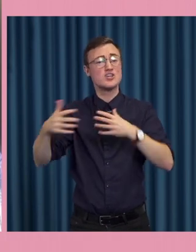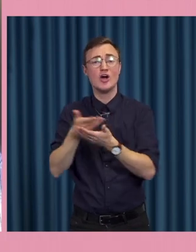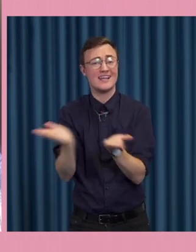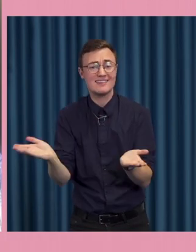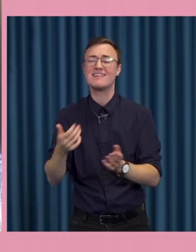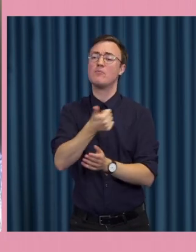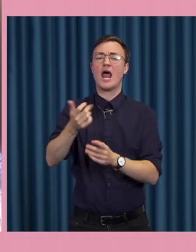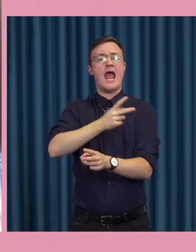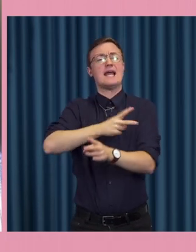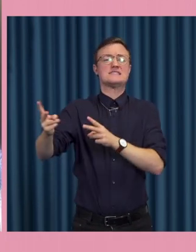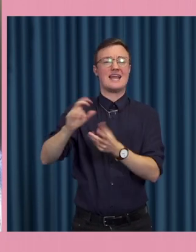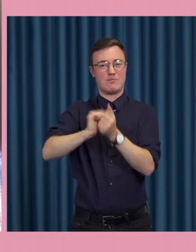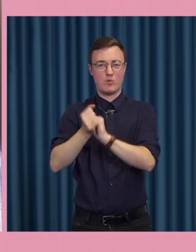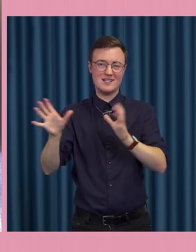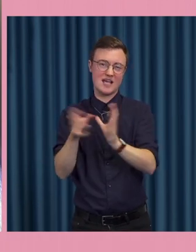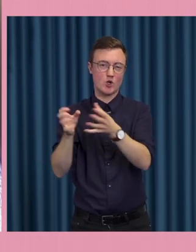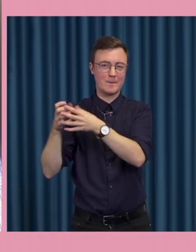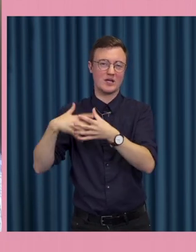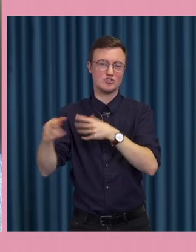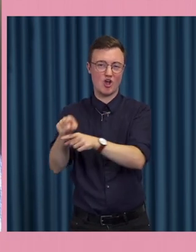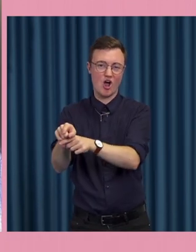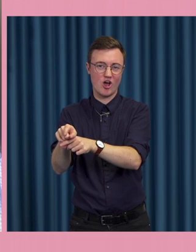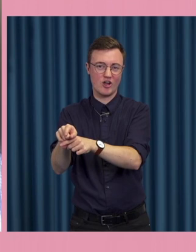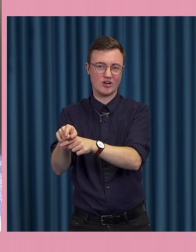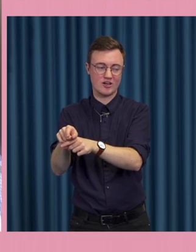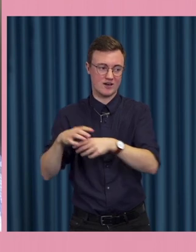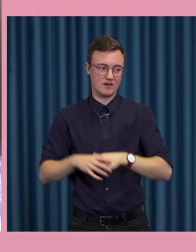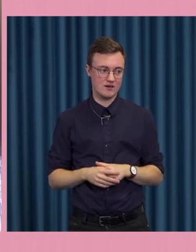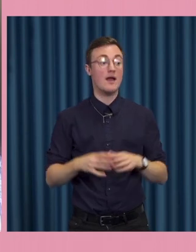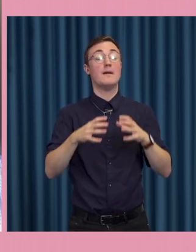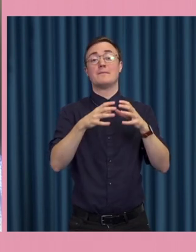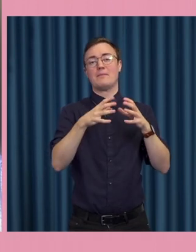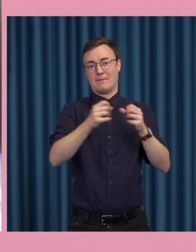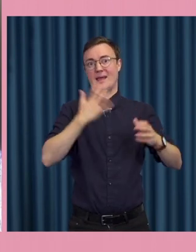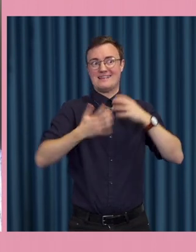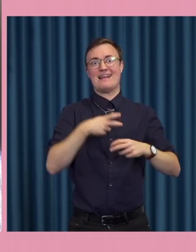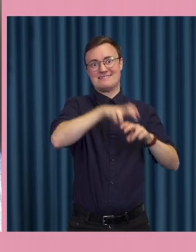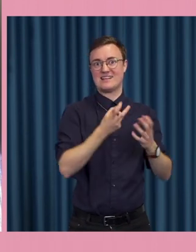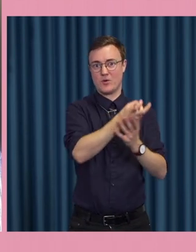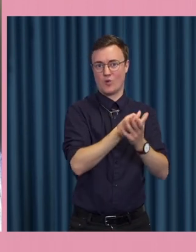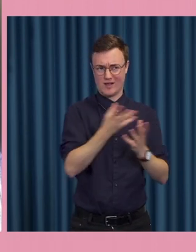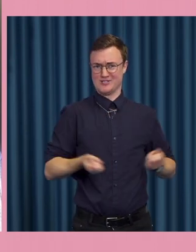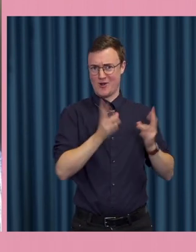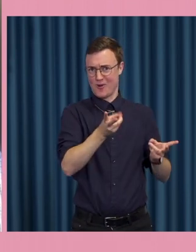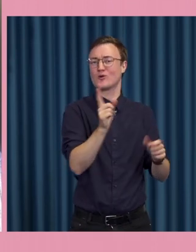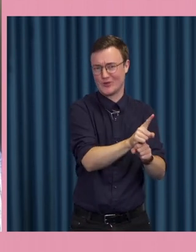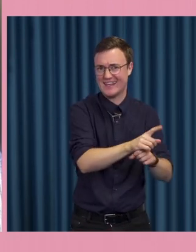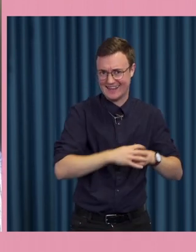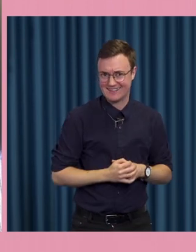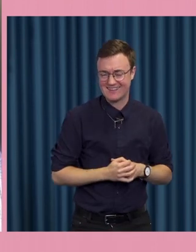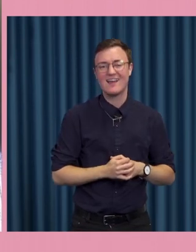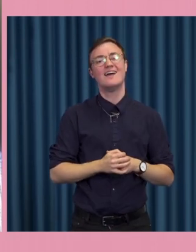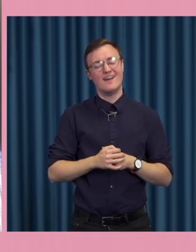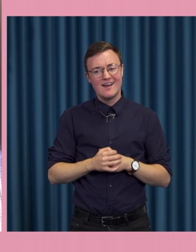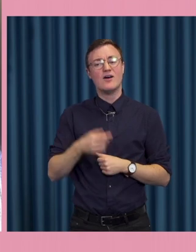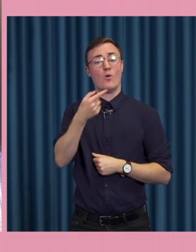extrema politiska grupper som gör det och de i högre grad också går in på debatter och annat inte bara på